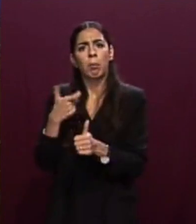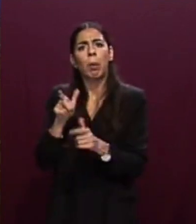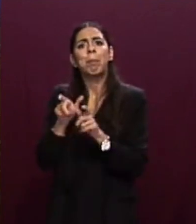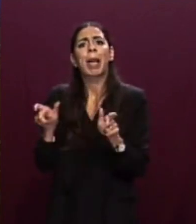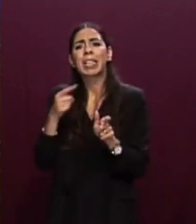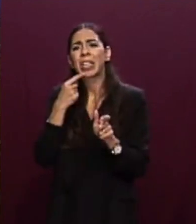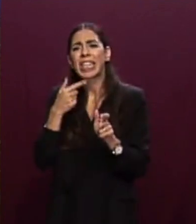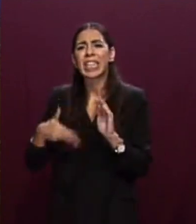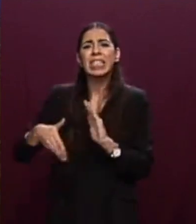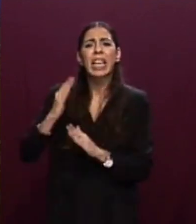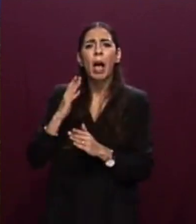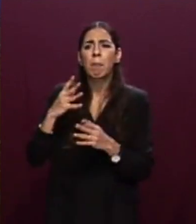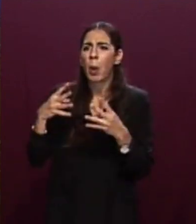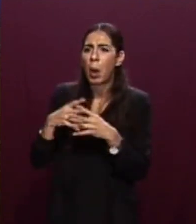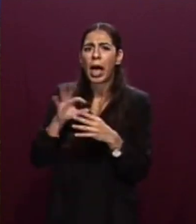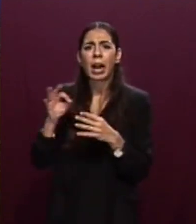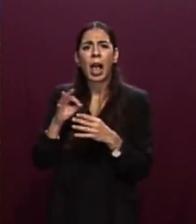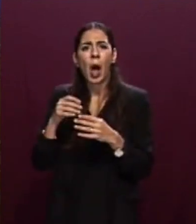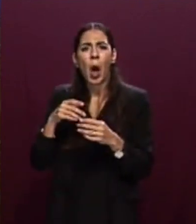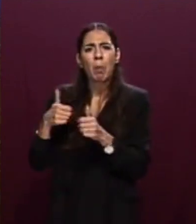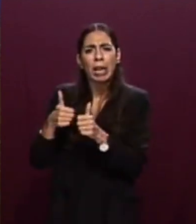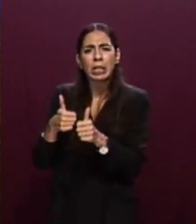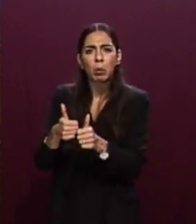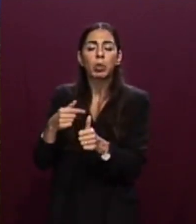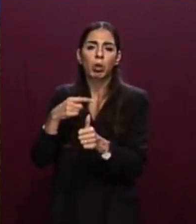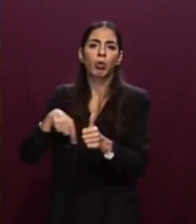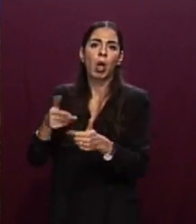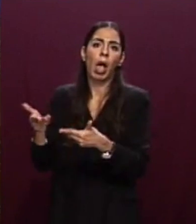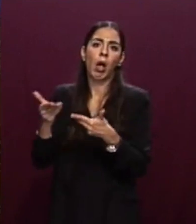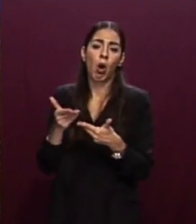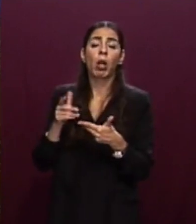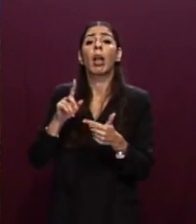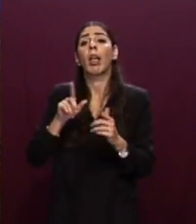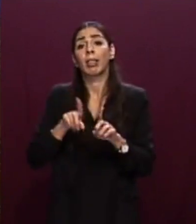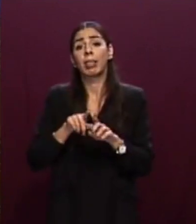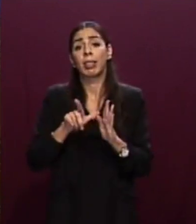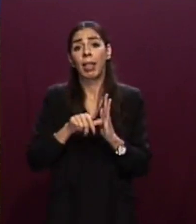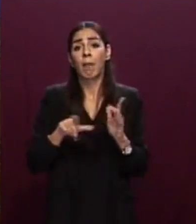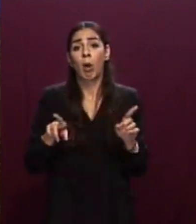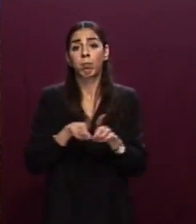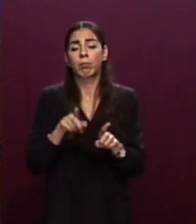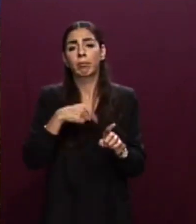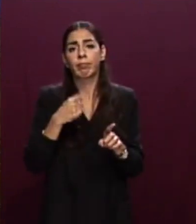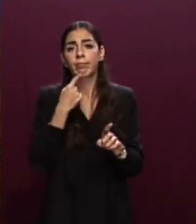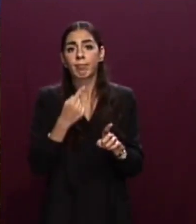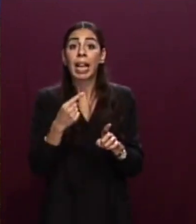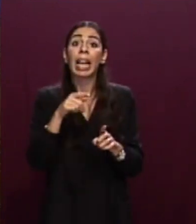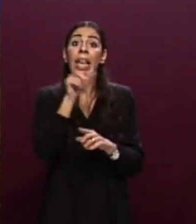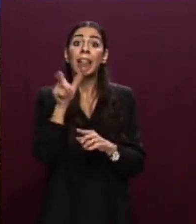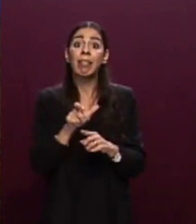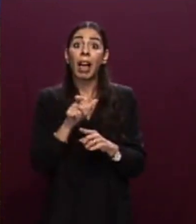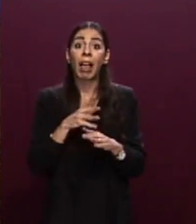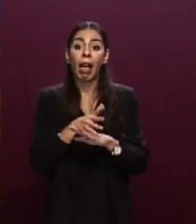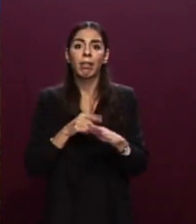persecuzioni. Al contempo, affermiamo con determinazione il principio che in Italia non si entra illegalmente e che la